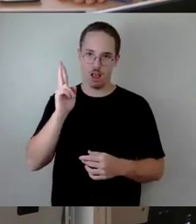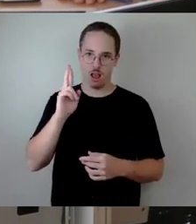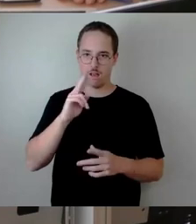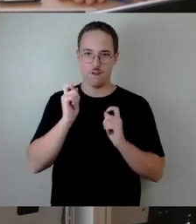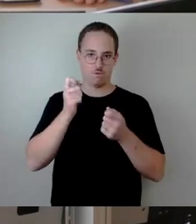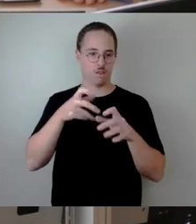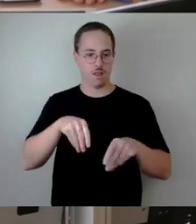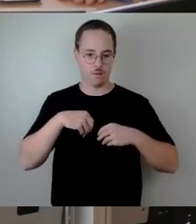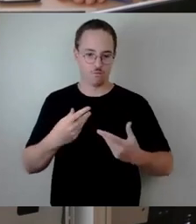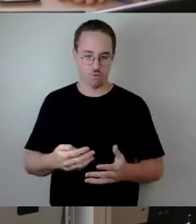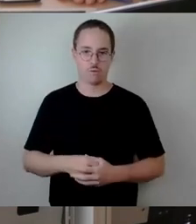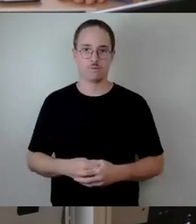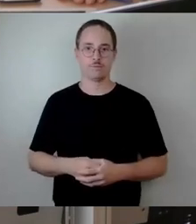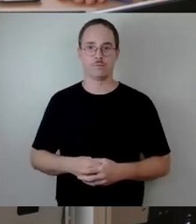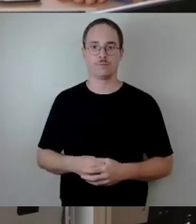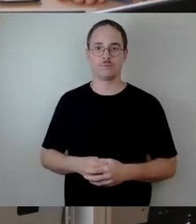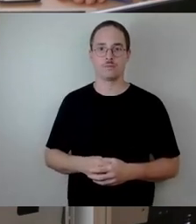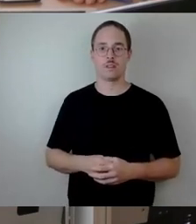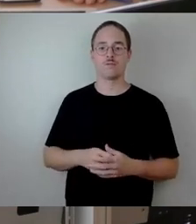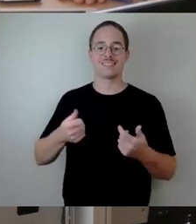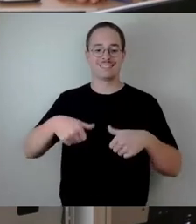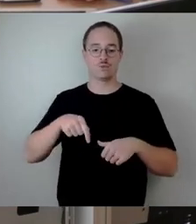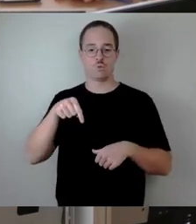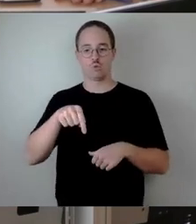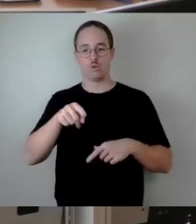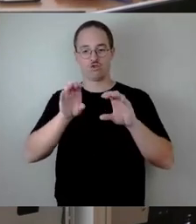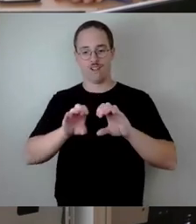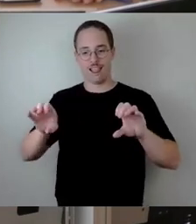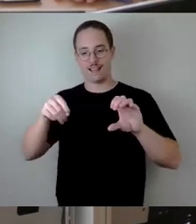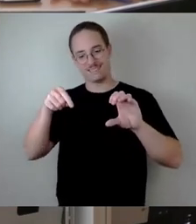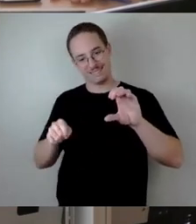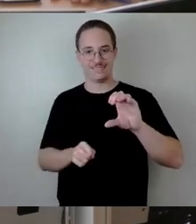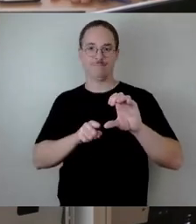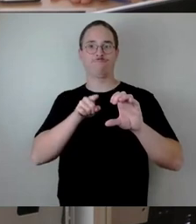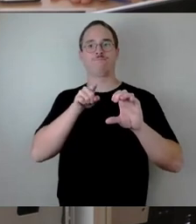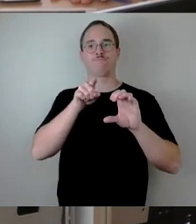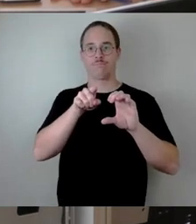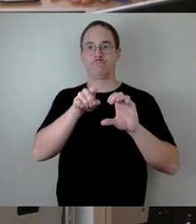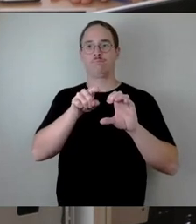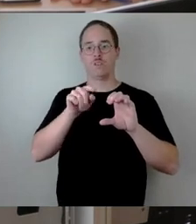alles abräumen, um dann die Dichtung draufzubringen. Das kann nur im Zuge einer größeren Maßnahme passieren.